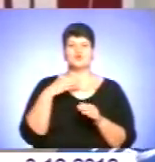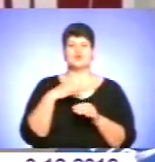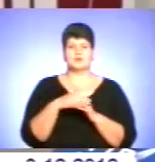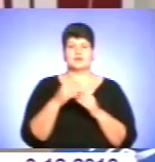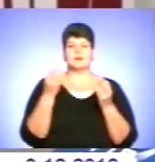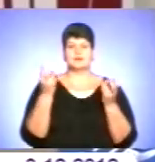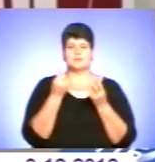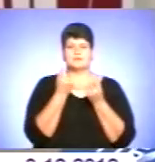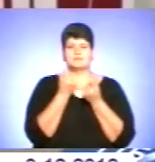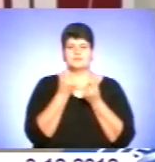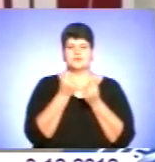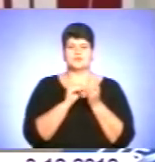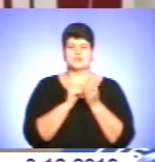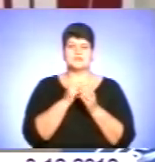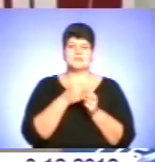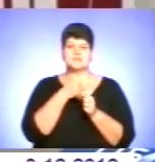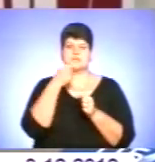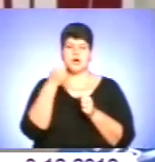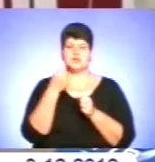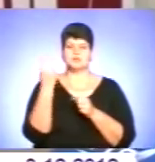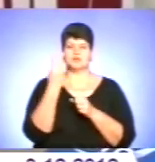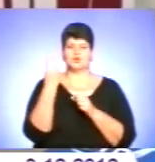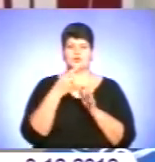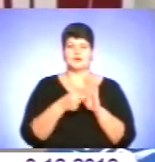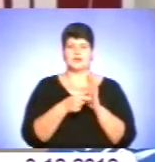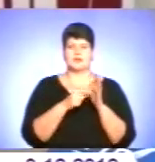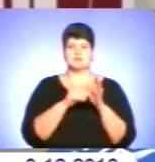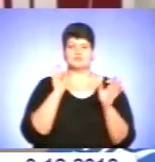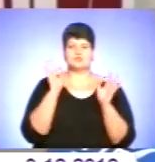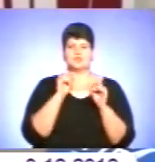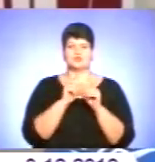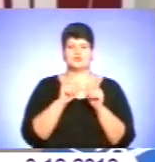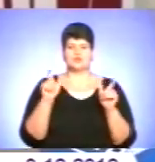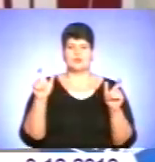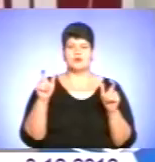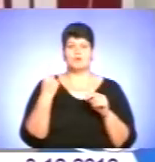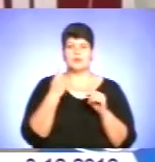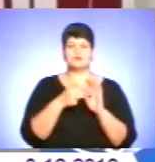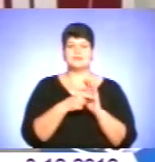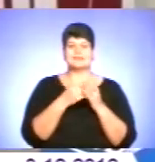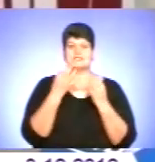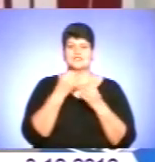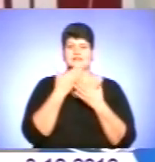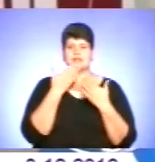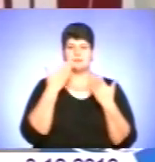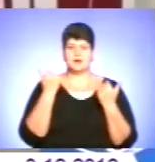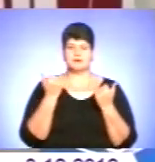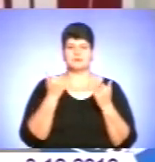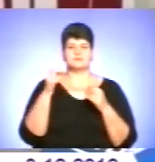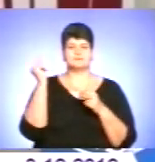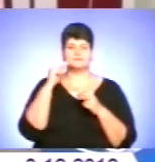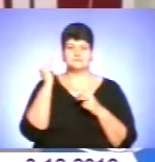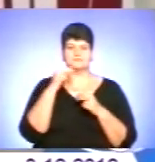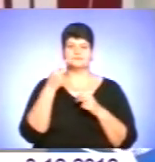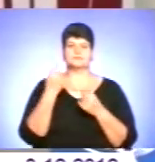таки трошки старших з другого класу музичної школи, бо у першому класі ще вони не мають тих навиків, щоб винести вже на сцену